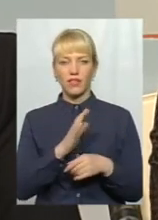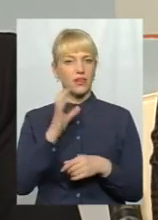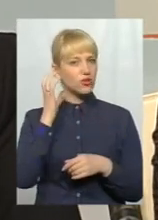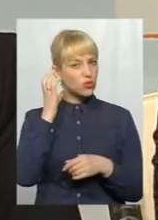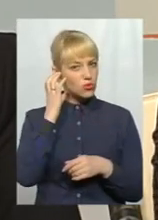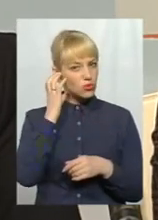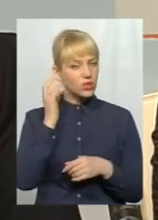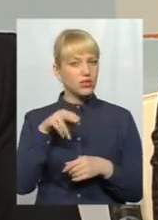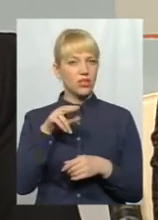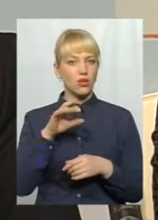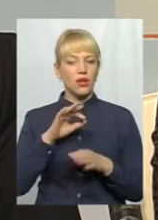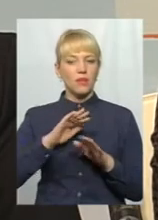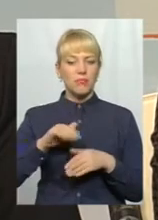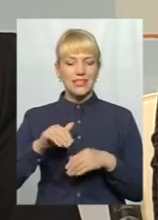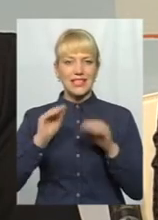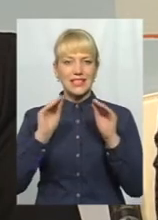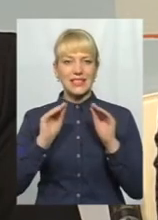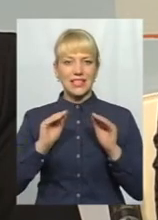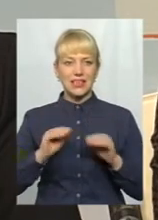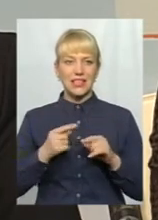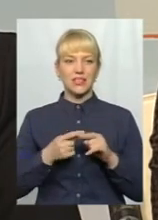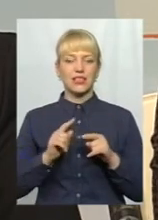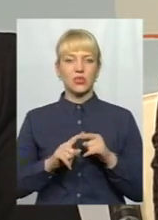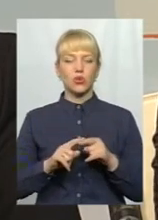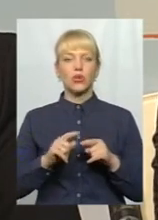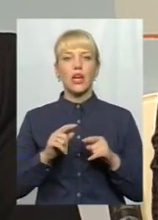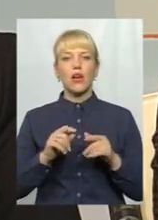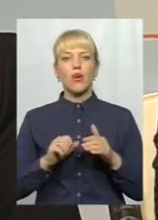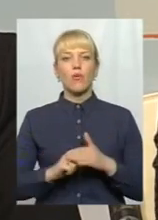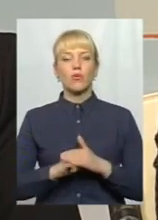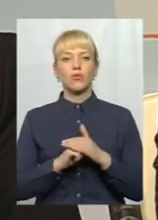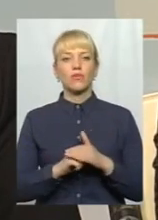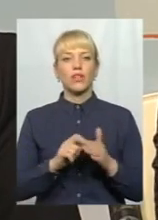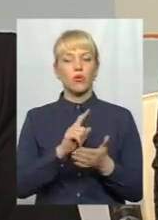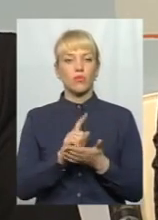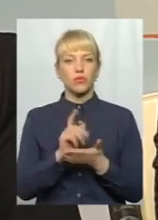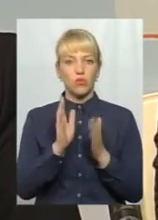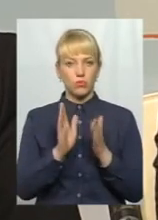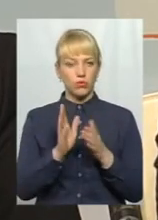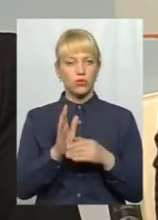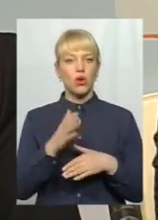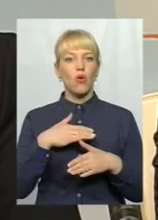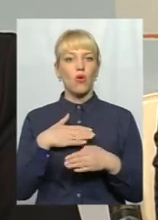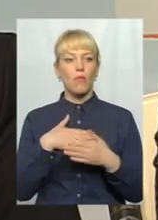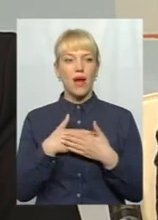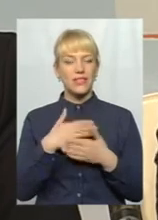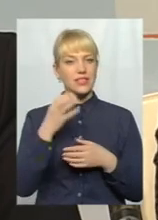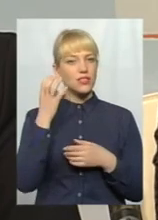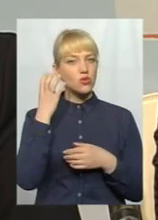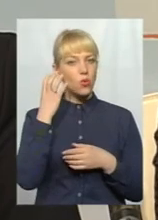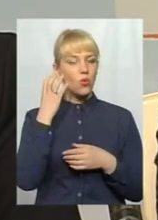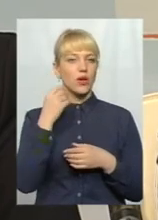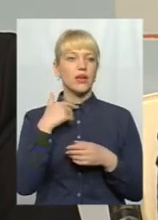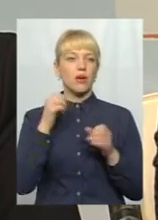після складання цього техніко-економічного обґрунтування обов'язково будуть громадські слухання. Ми вже